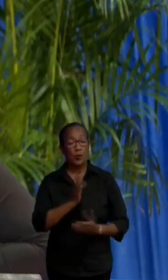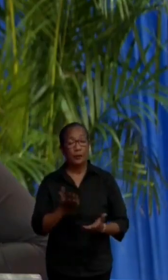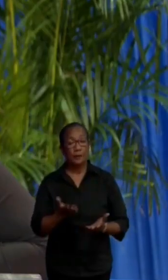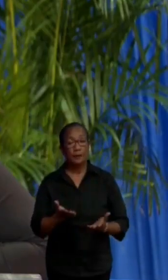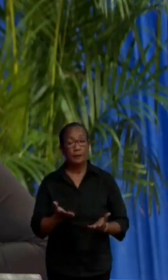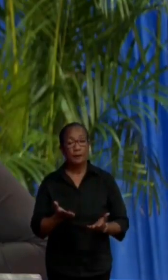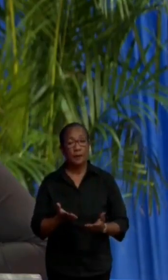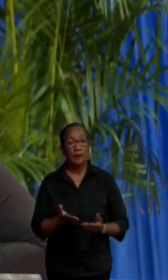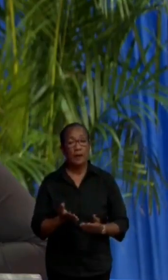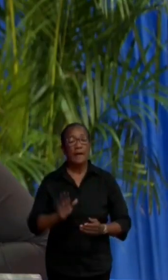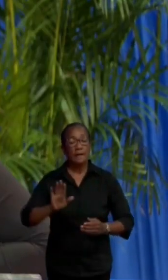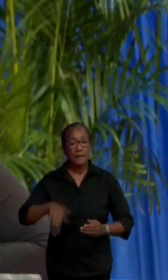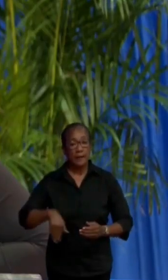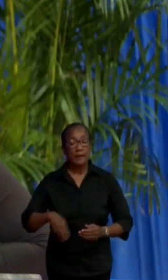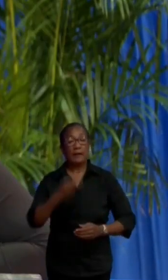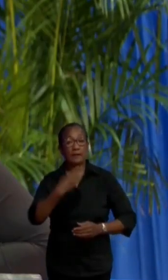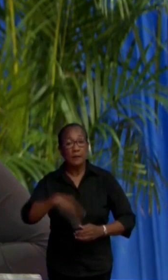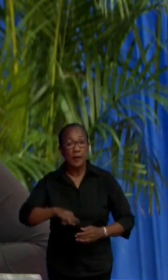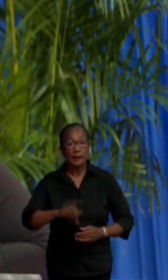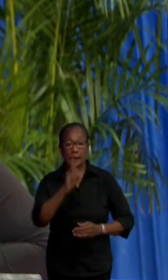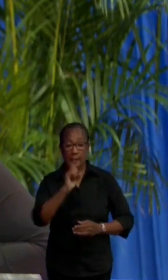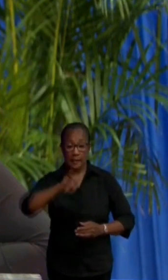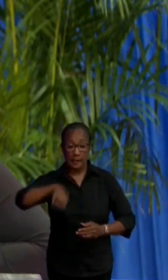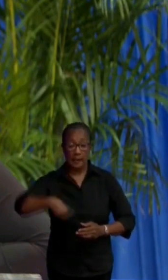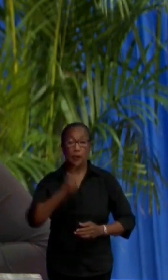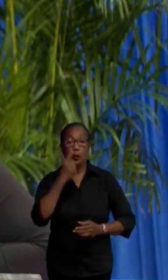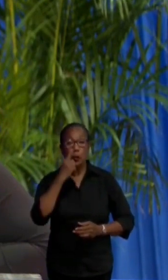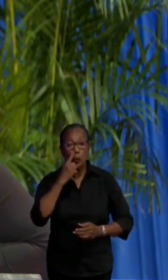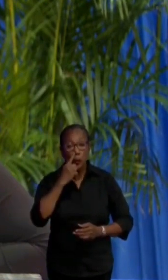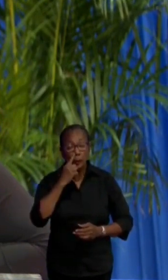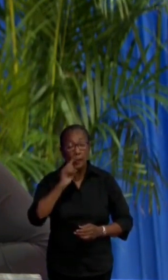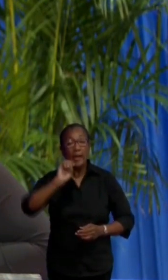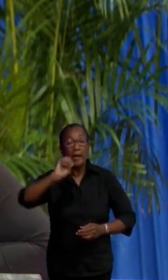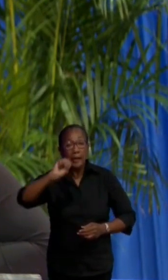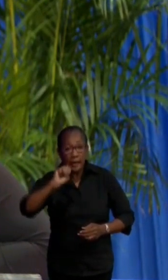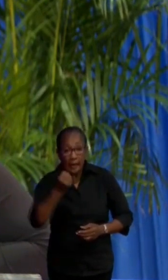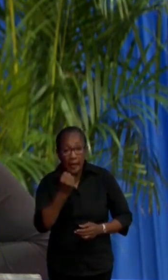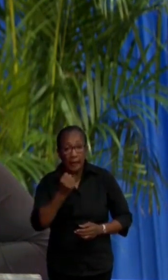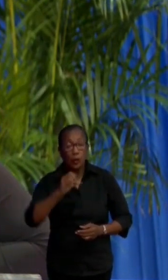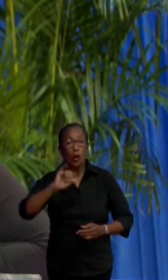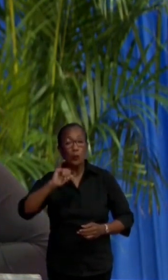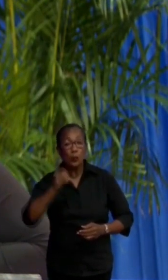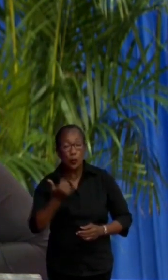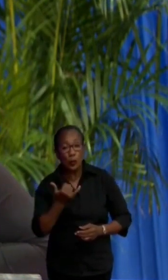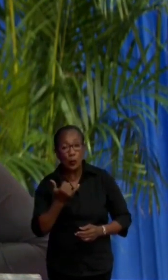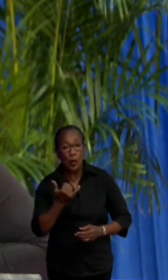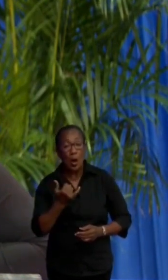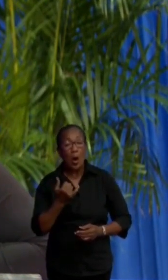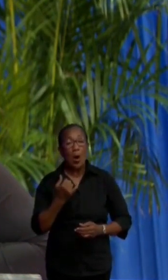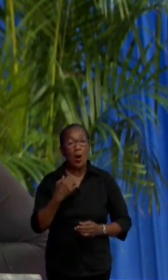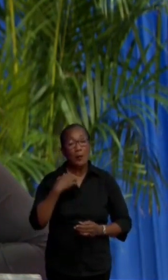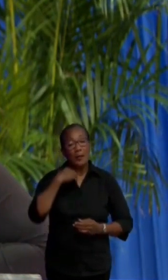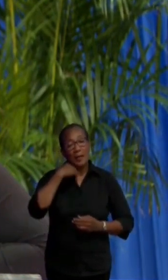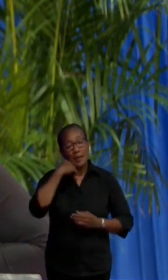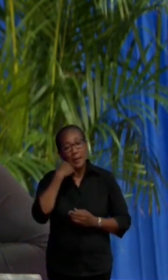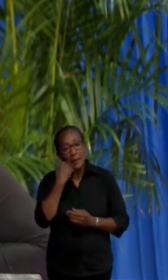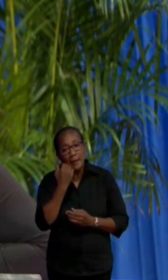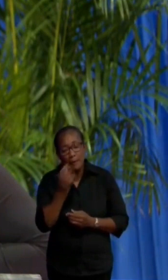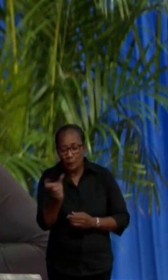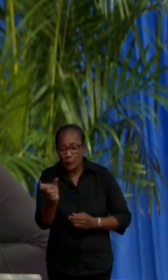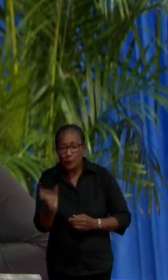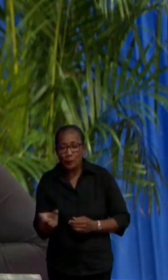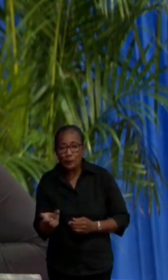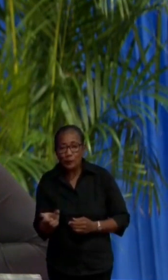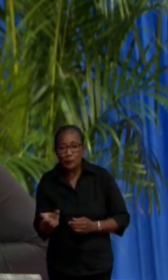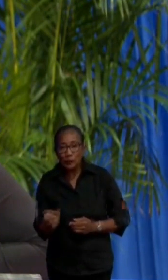zal vanaf maandag 1 juni het weer mogelijk zijn om uw geliefde te bezoeken in de diverse